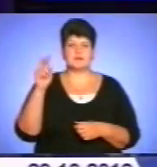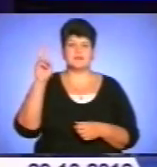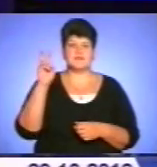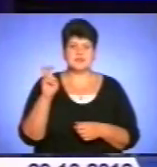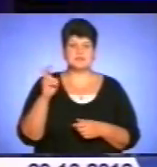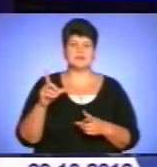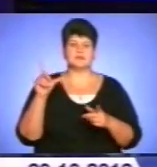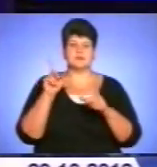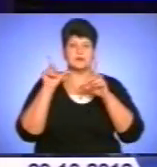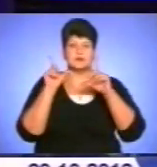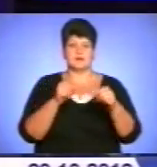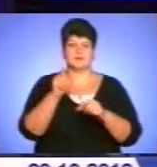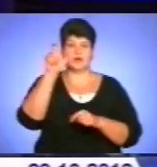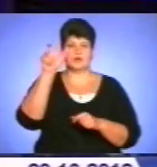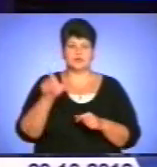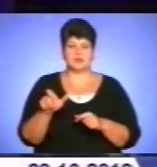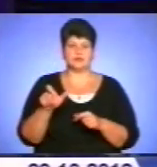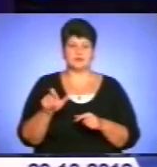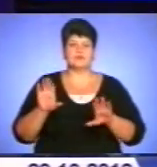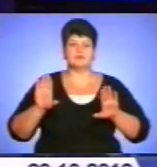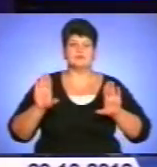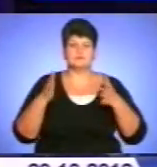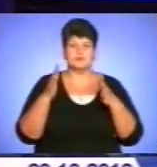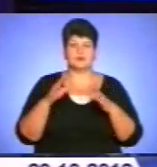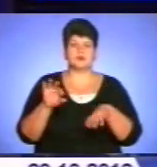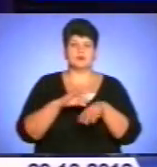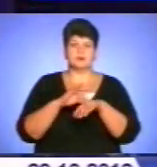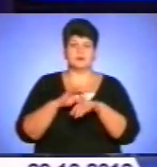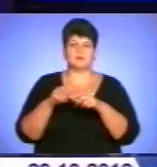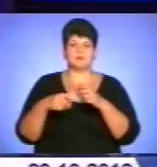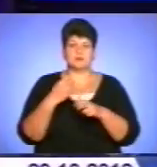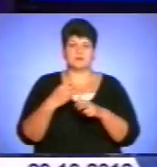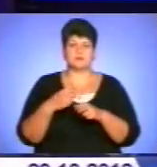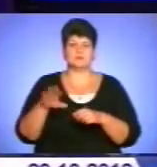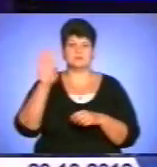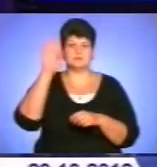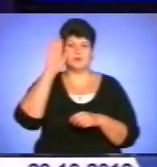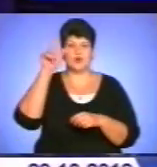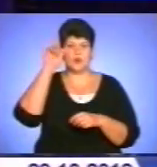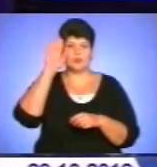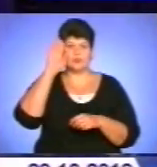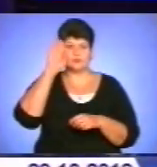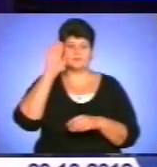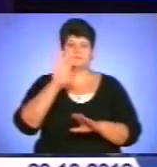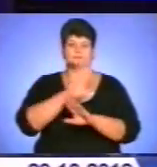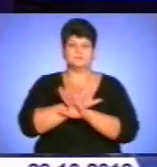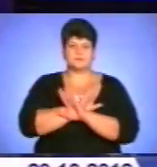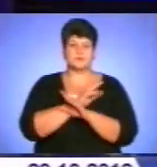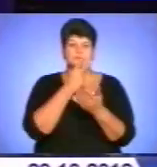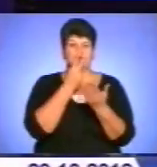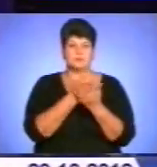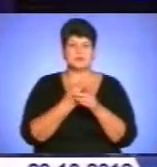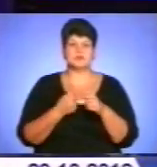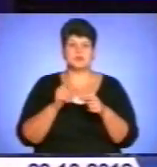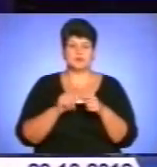скоїв наїзд на пішохода. Від отриманих внаслідок ДТП тілесних ушкоджень потерпілий помер. Якщо ви були очевидцем дорожньо-транспортної